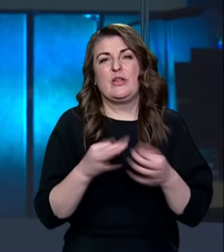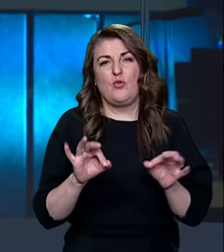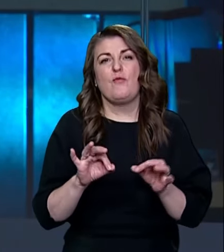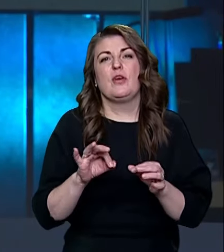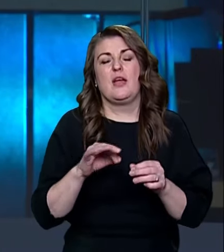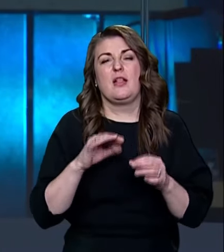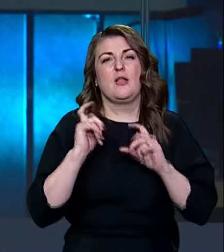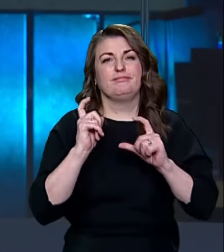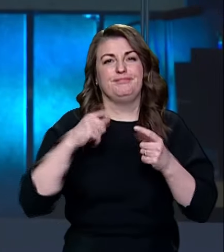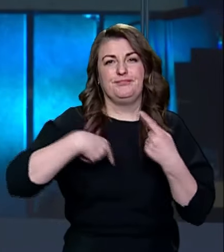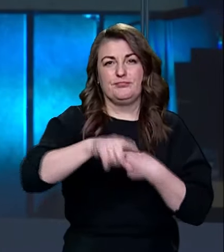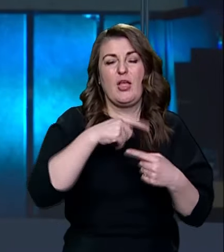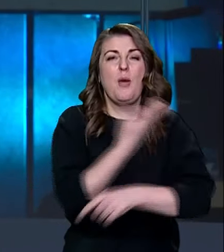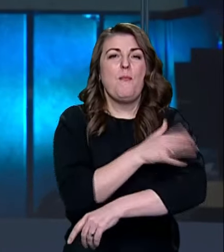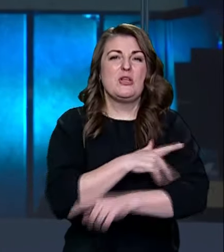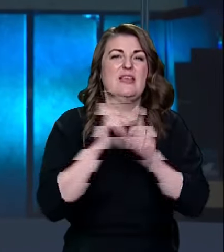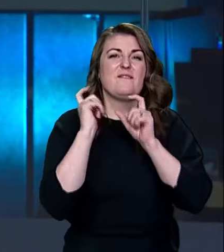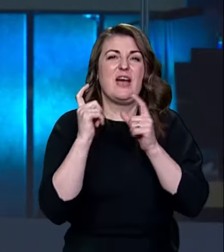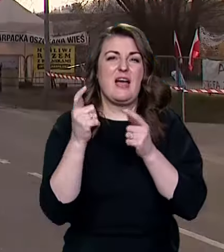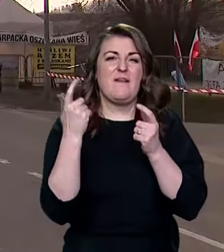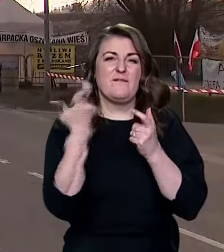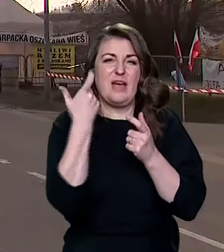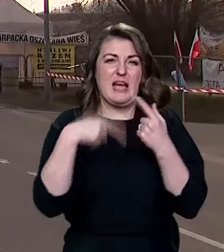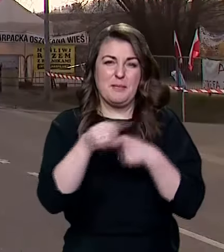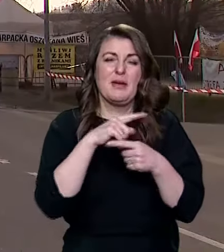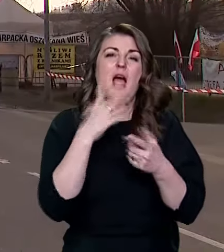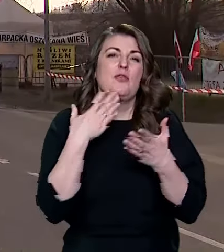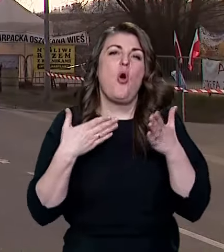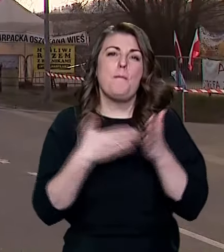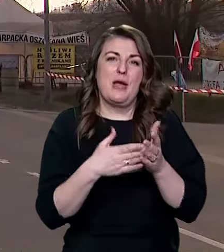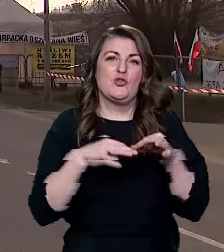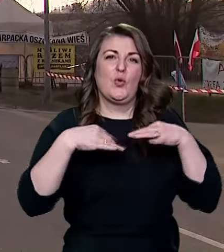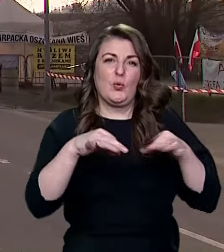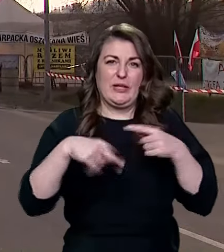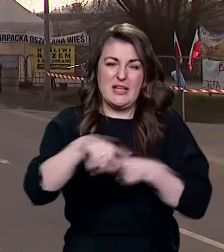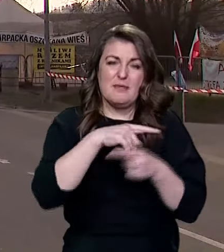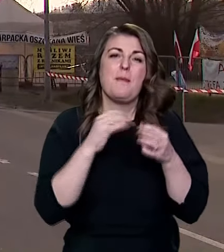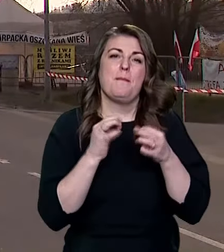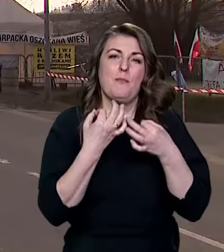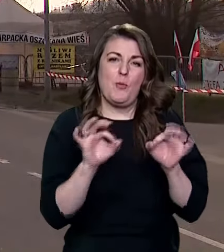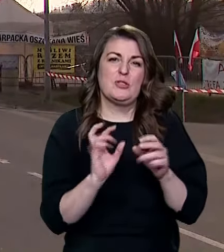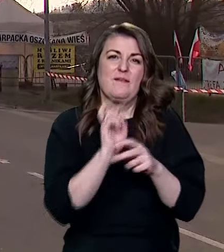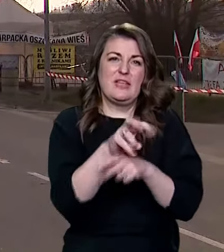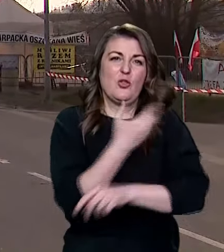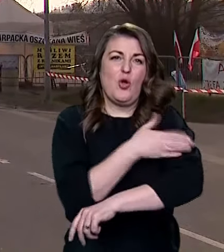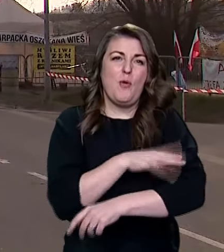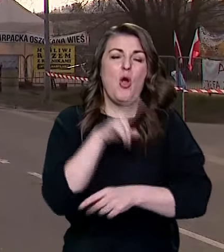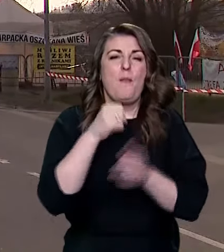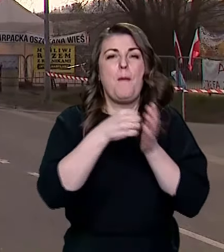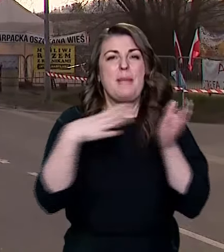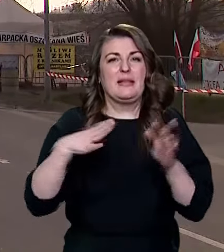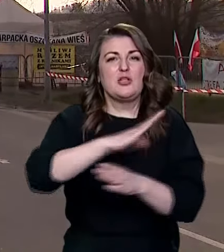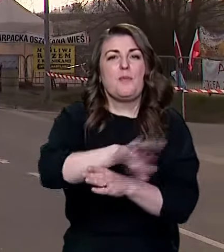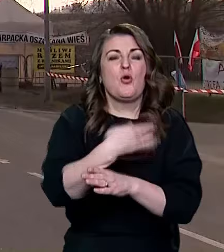вантажівок. Польські фермери, котрі під час акції протесту обмежують рух транспорту, пропускатимуть на в'їзд до Польщі по 15